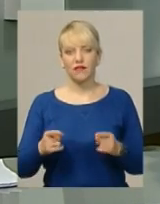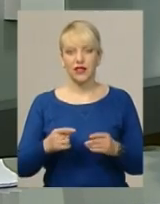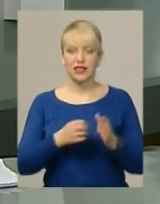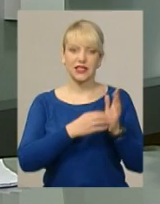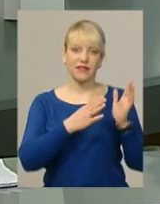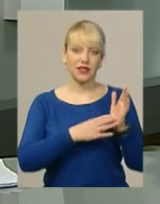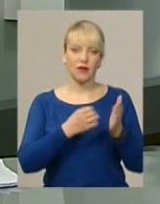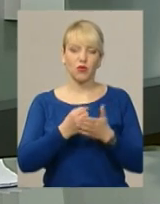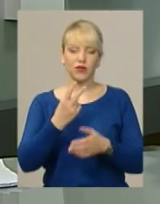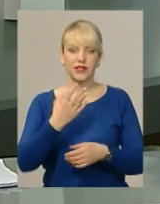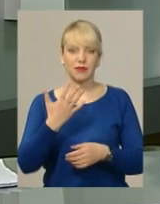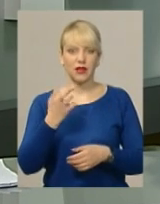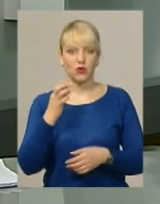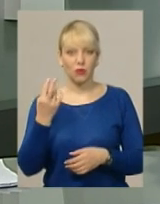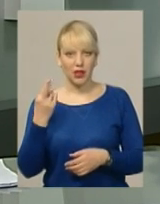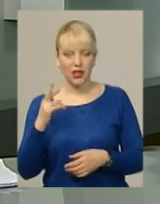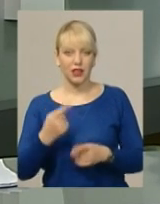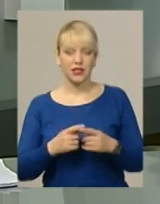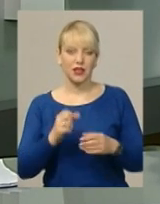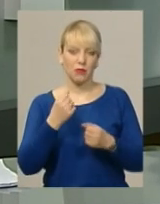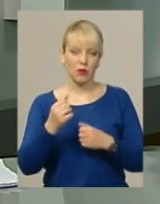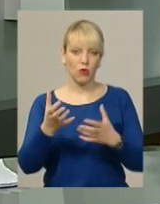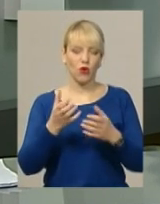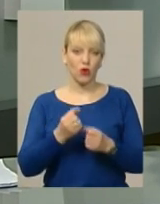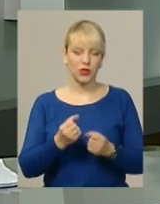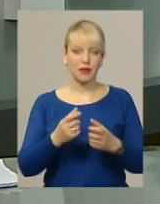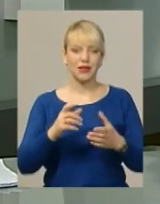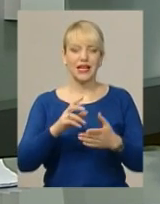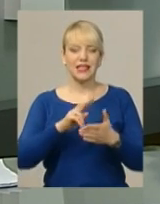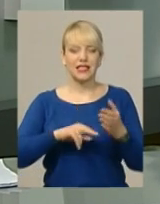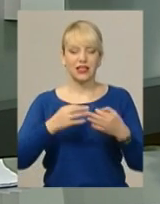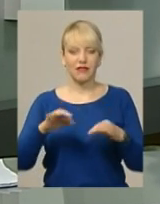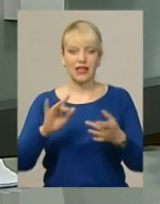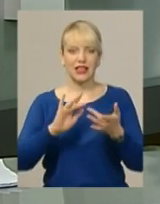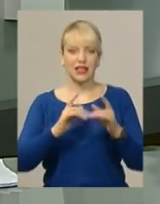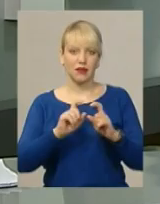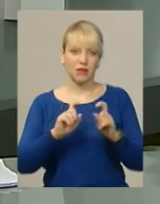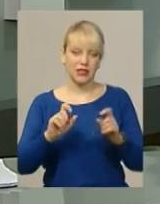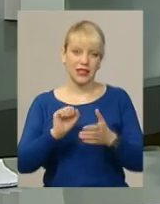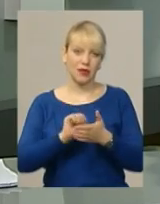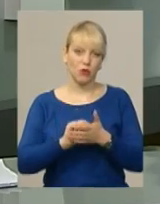по 25 березня. Переможці отримують сертифікати інтернет-магазинів, дипломи та сувеніри.